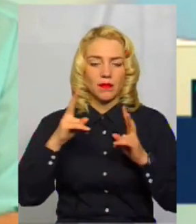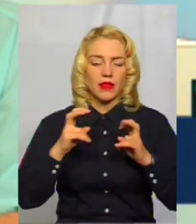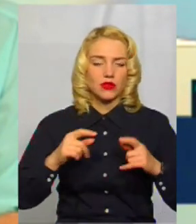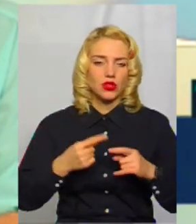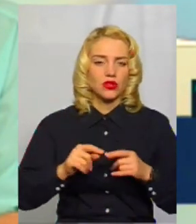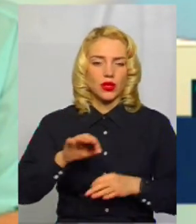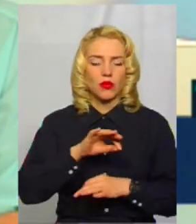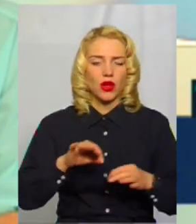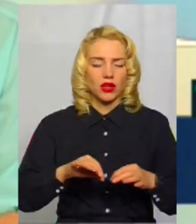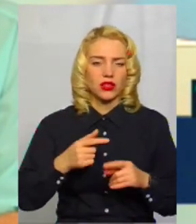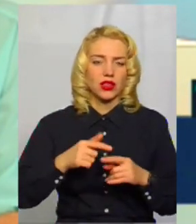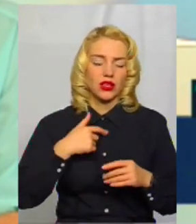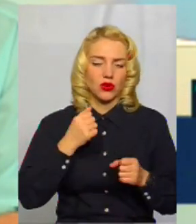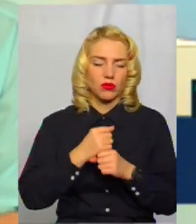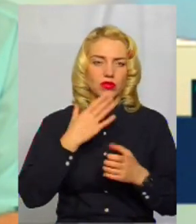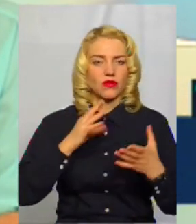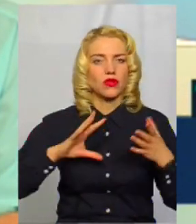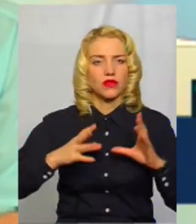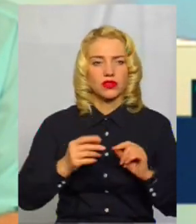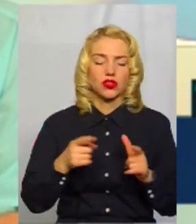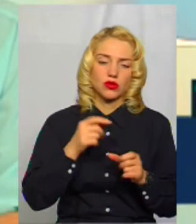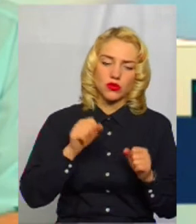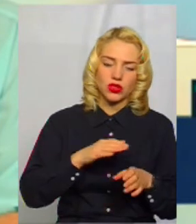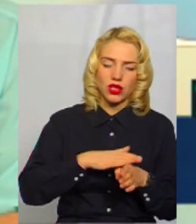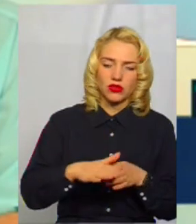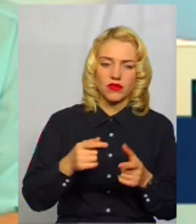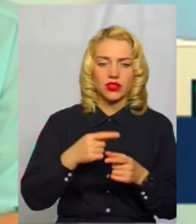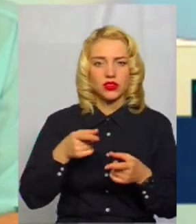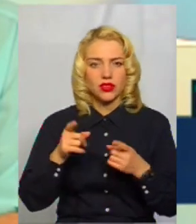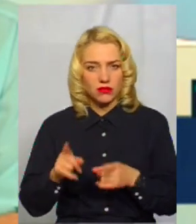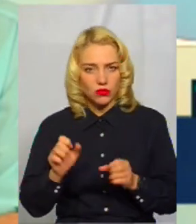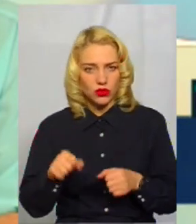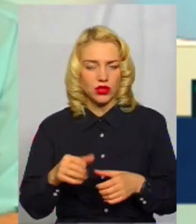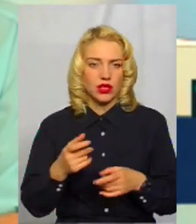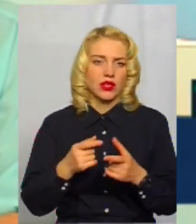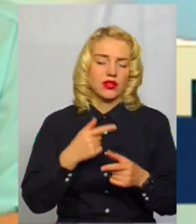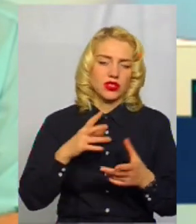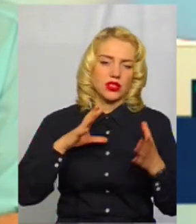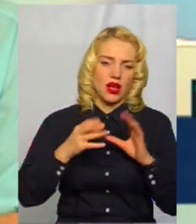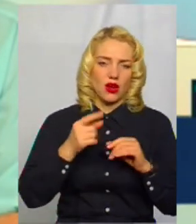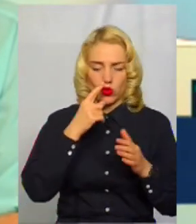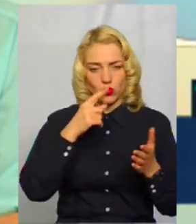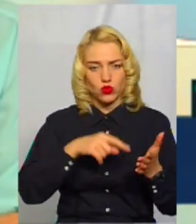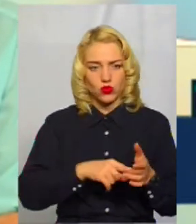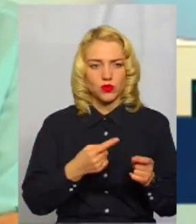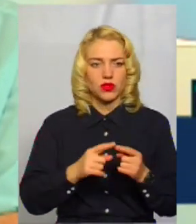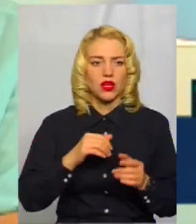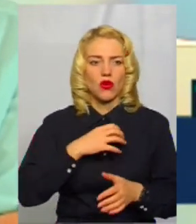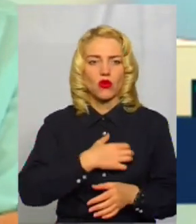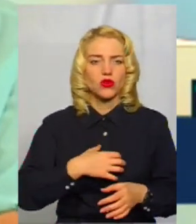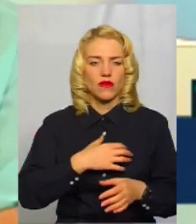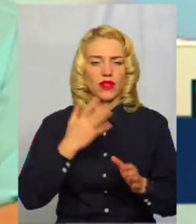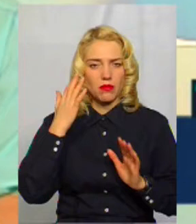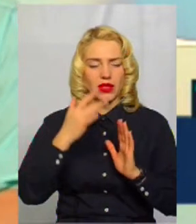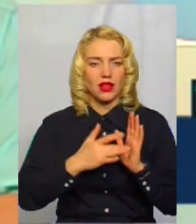роблять аналіз, висновки свої, чи вони можуть реалізувати цей проєкт. Тобто, чи він є реалістичним, чи він є загальнодоступним, це основна мета програми,